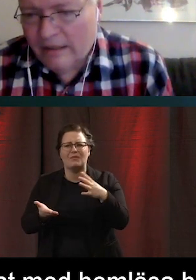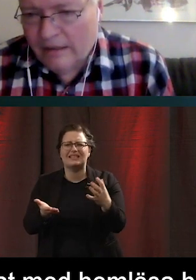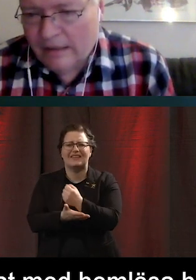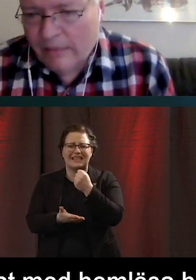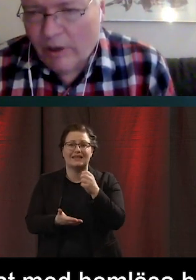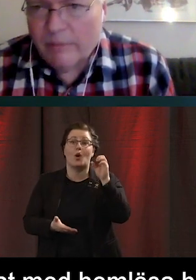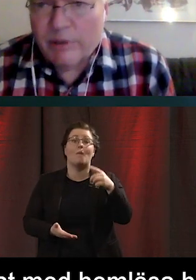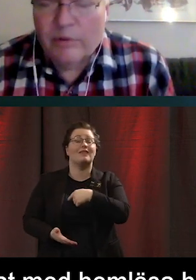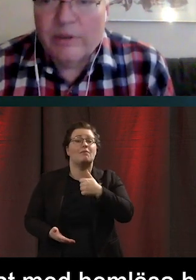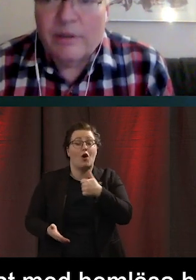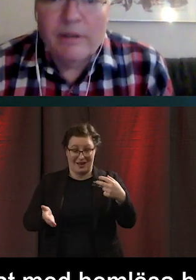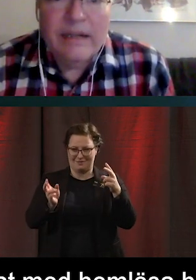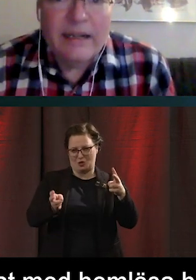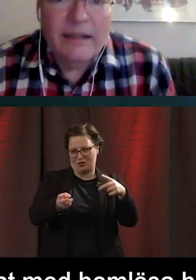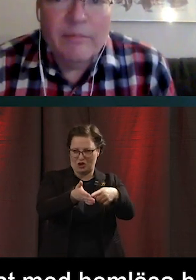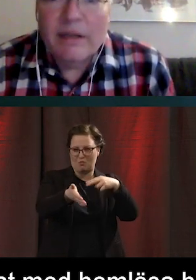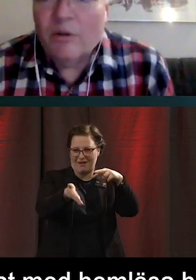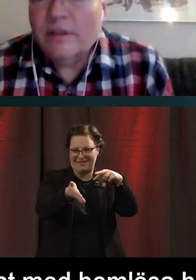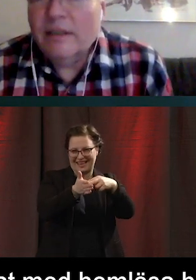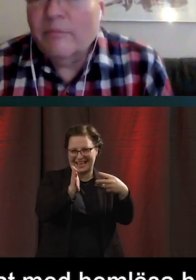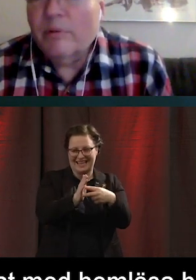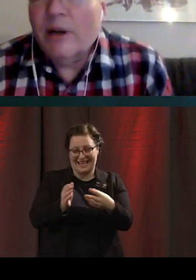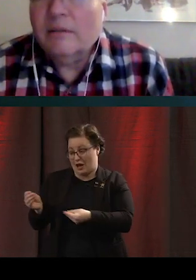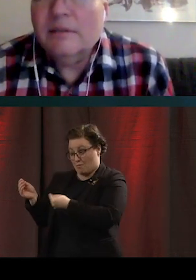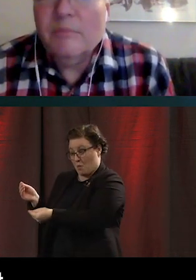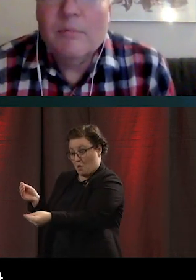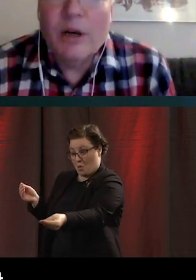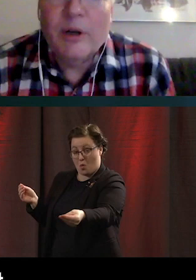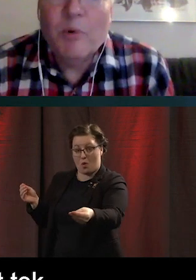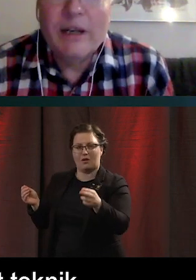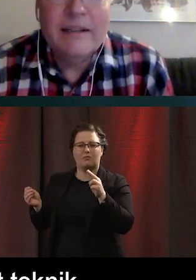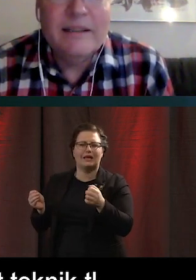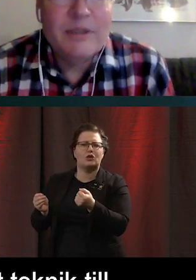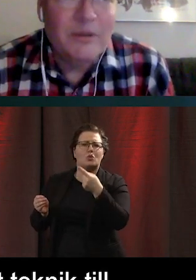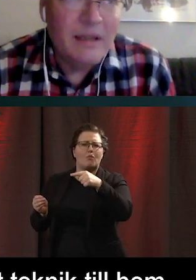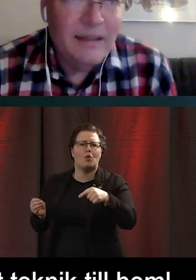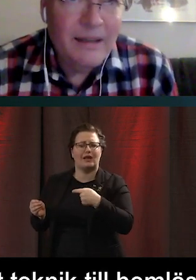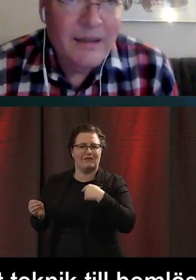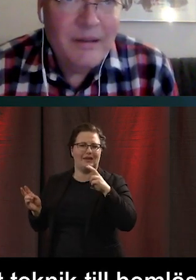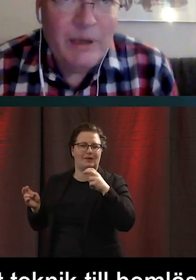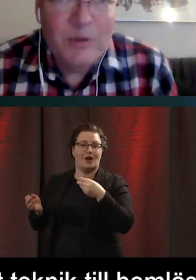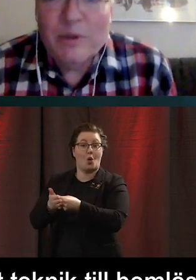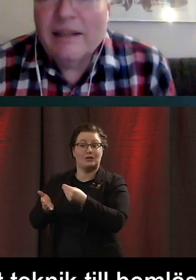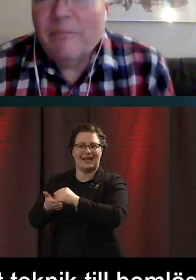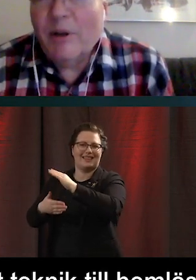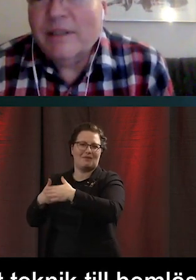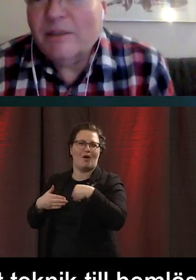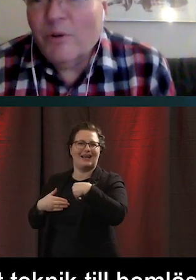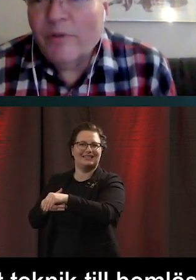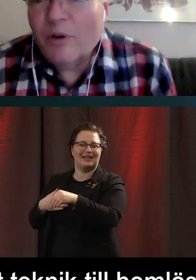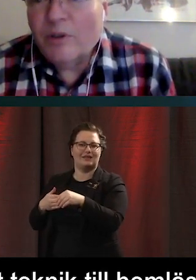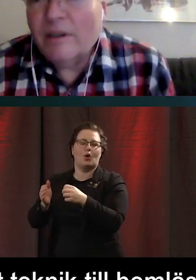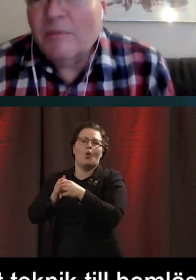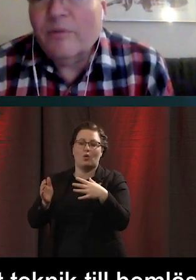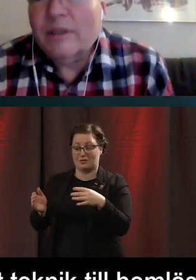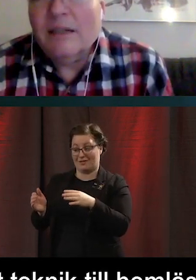hemlösa personer så skulle vi räkna hem den kostnaden på bara några månader. Eftersom perioden i hemlöshet